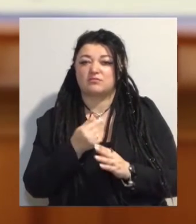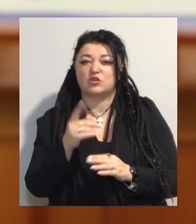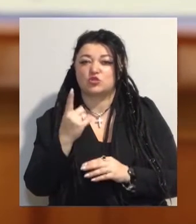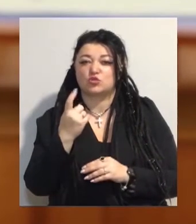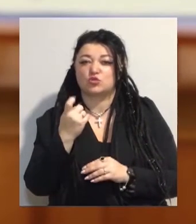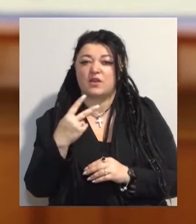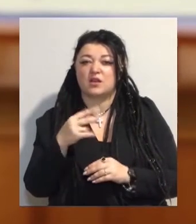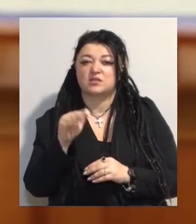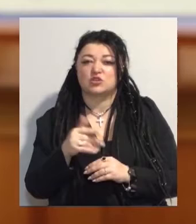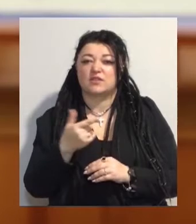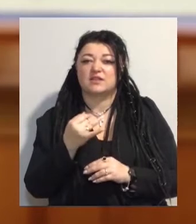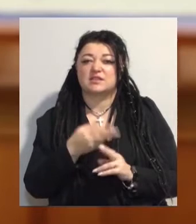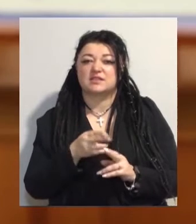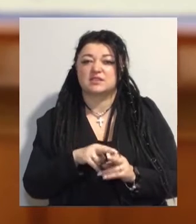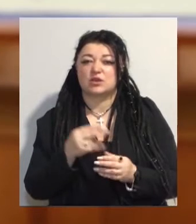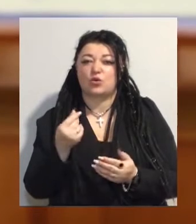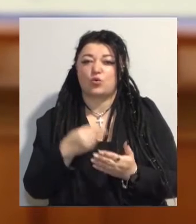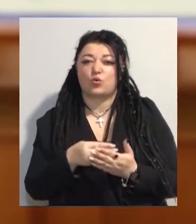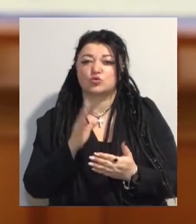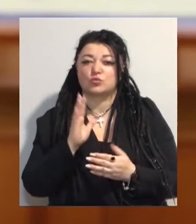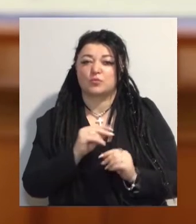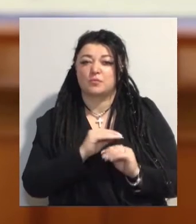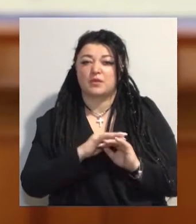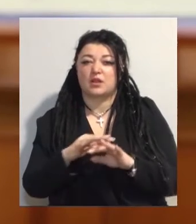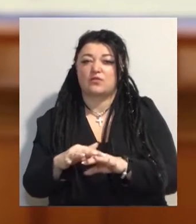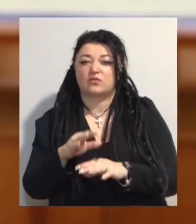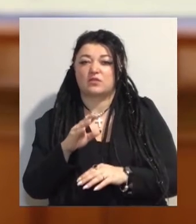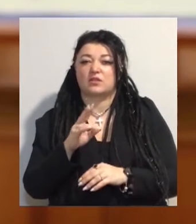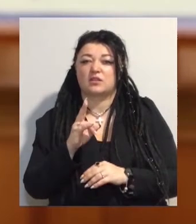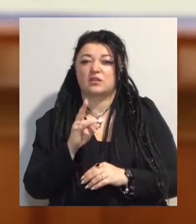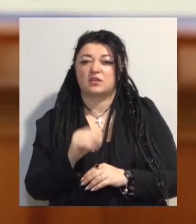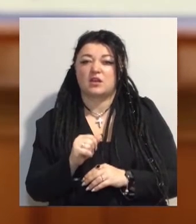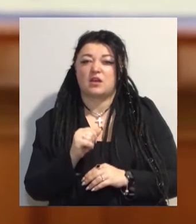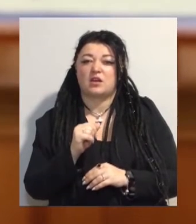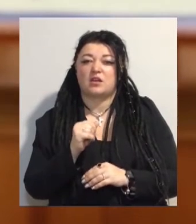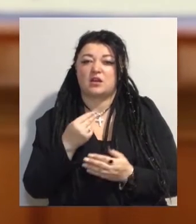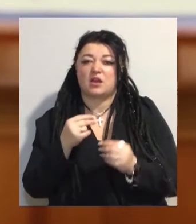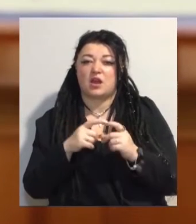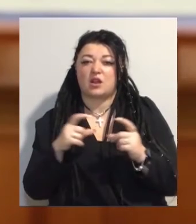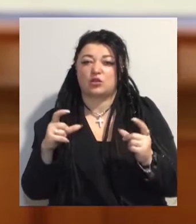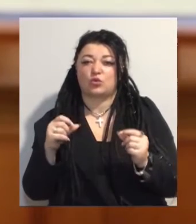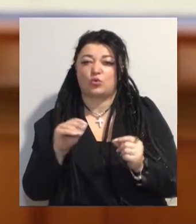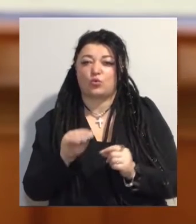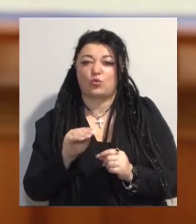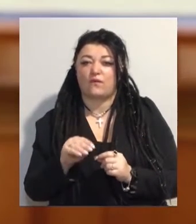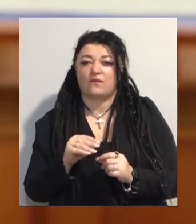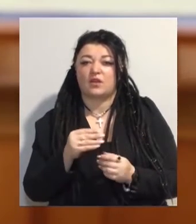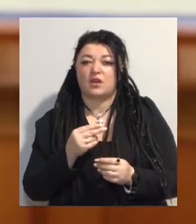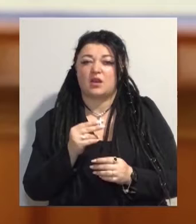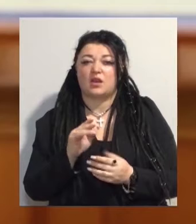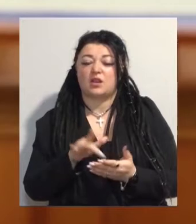І ці кошти будуть перераховані на карткові рахунки сім'ям загиблих.